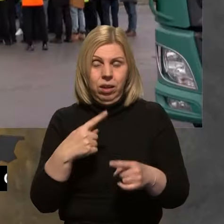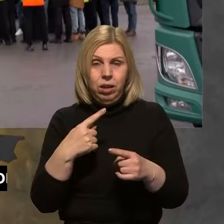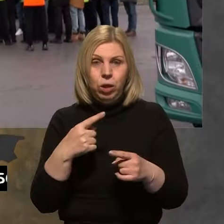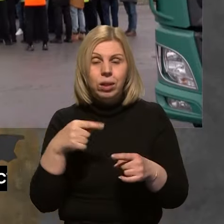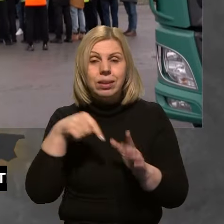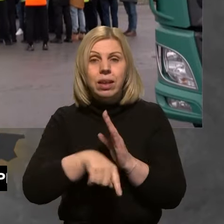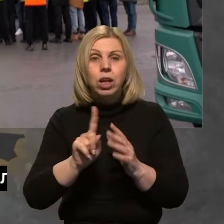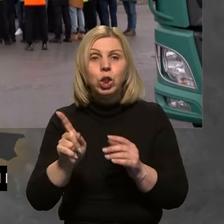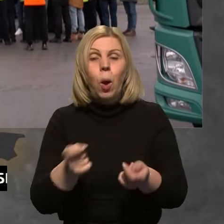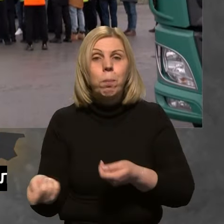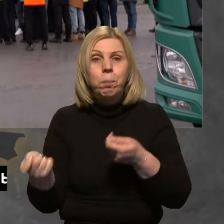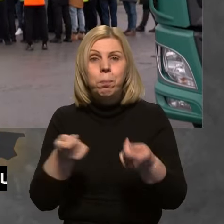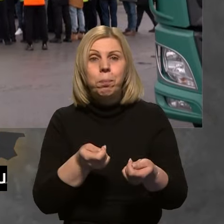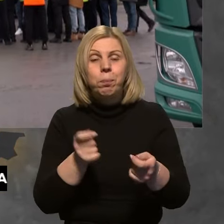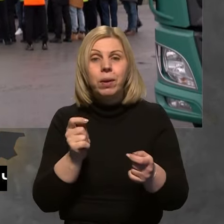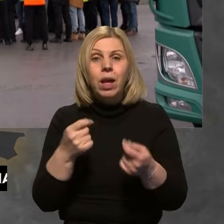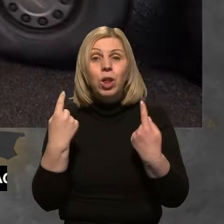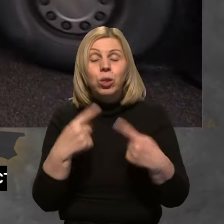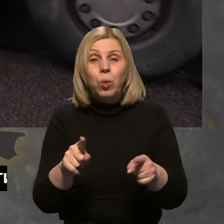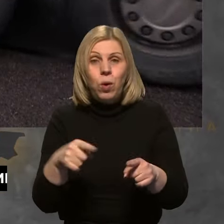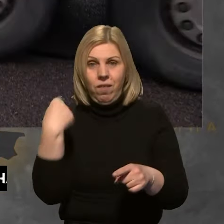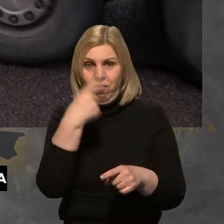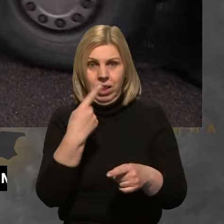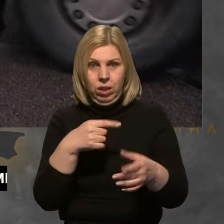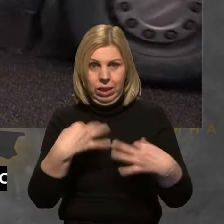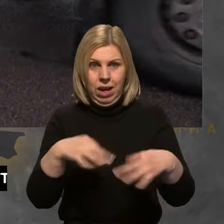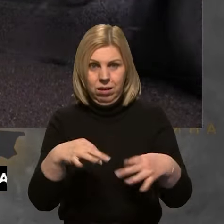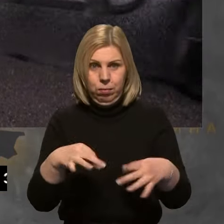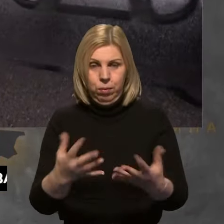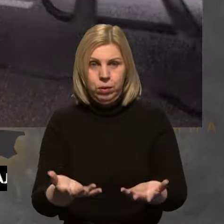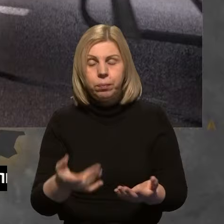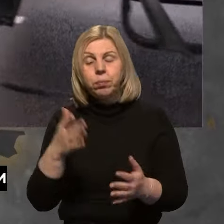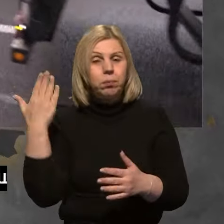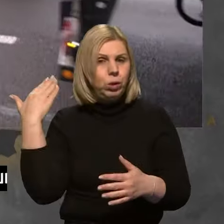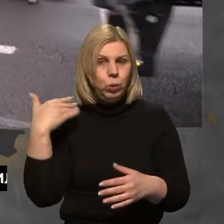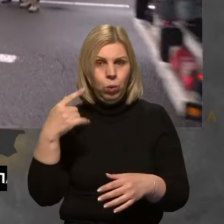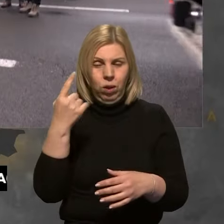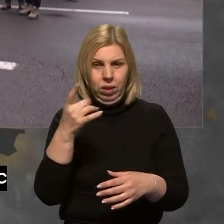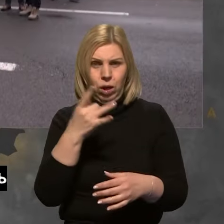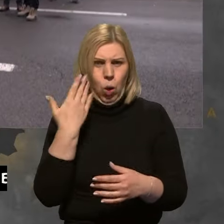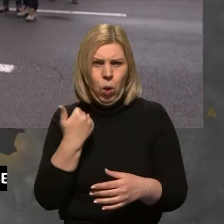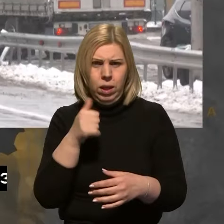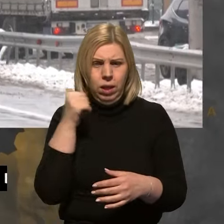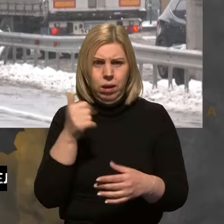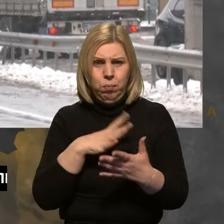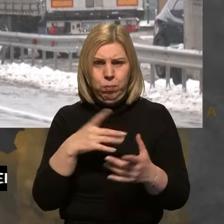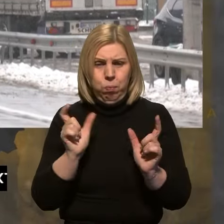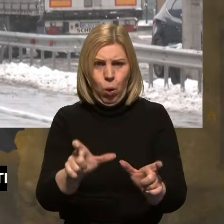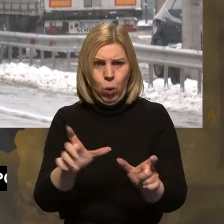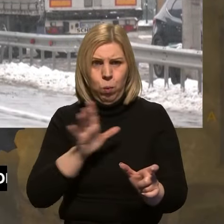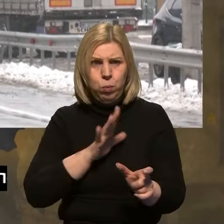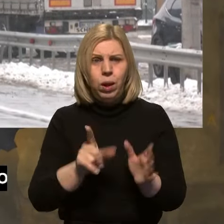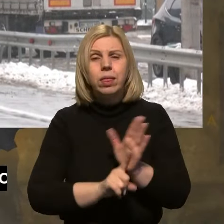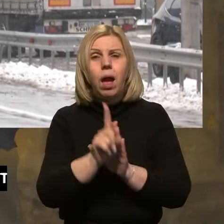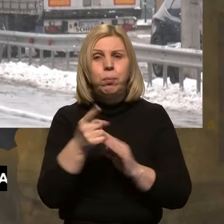перевезення йдуть іншим видом транспорту. Пан Олександр, минулого разу, минулого року, коли тривало це блокування, і на